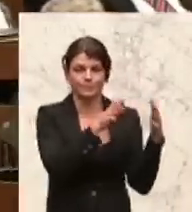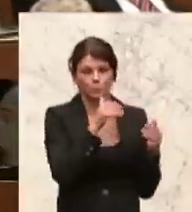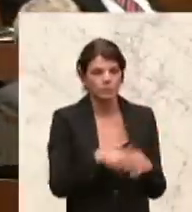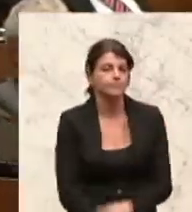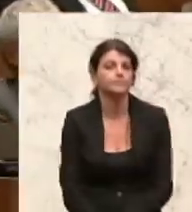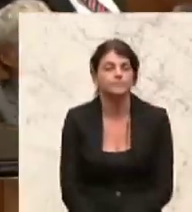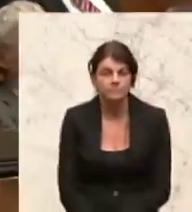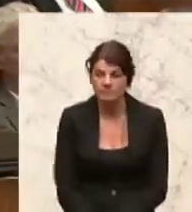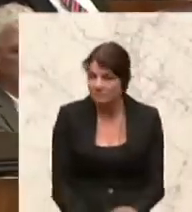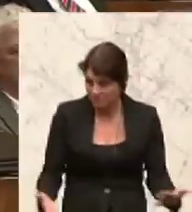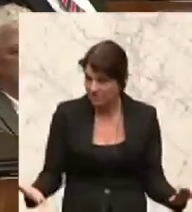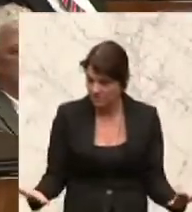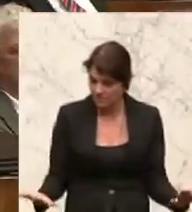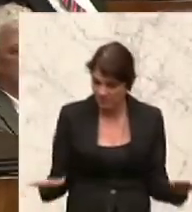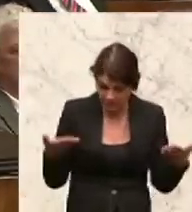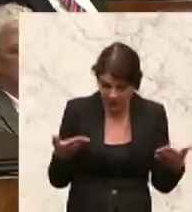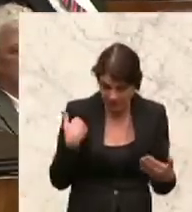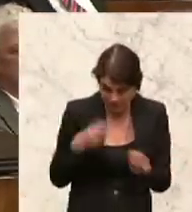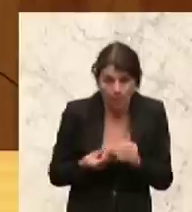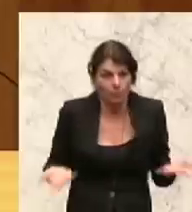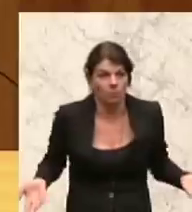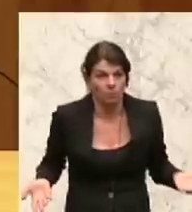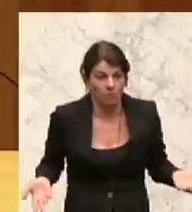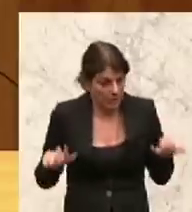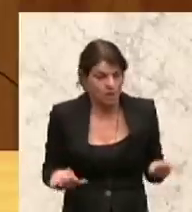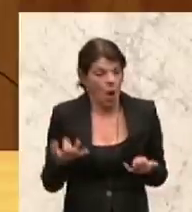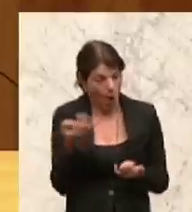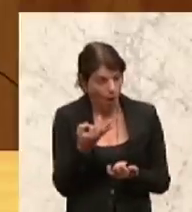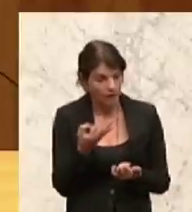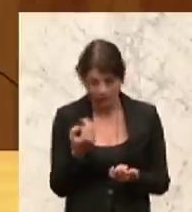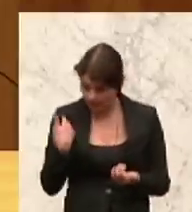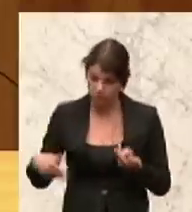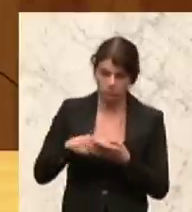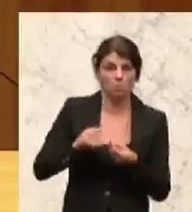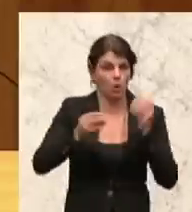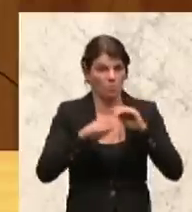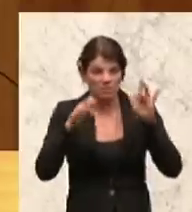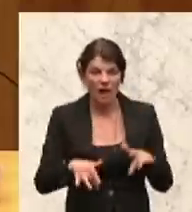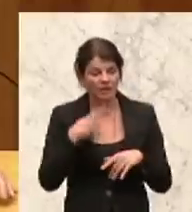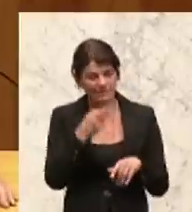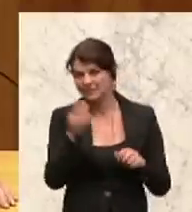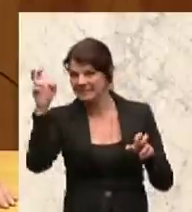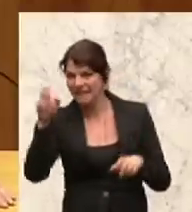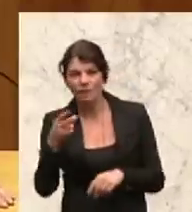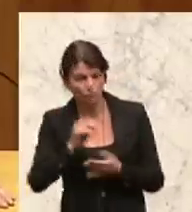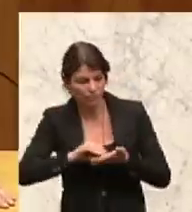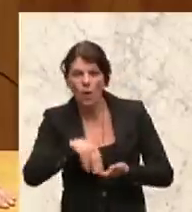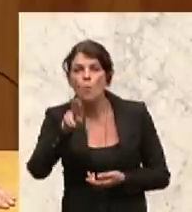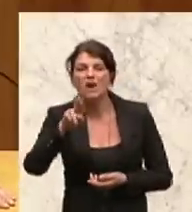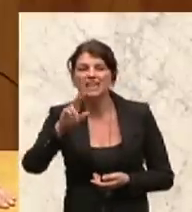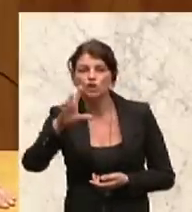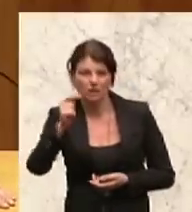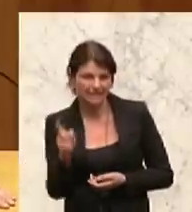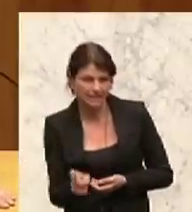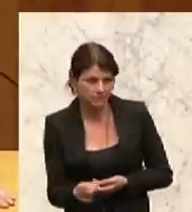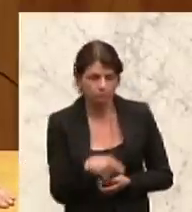was es ausgemacht hat, dass wir heute dort sind, wo wieder Urschitz zitierend, wo wieder Urschitz zitierend, er zum